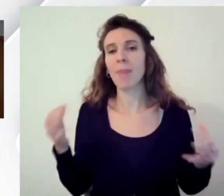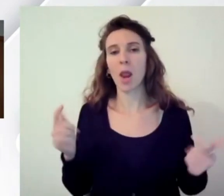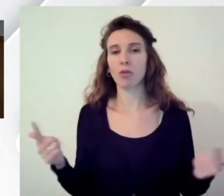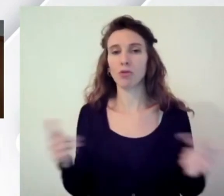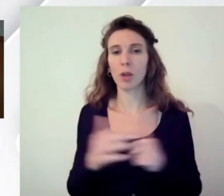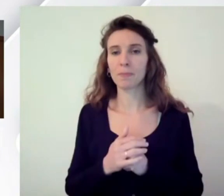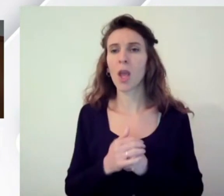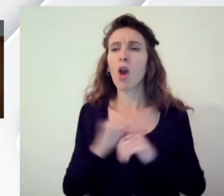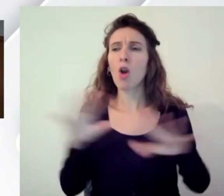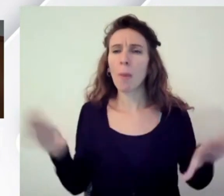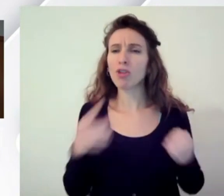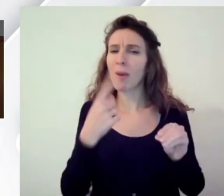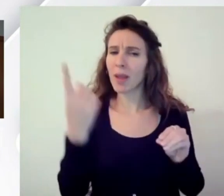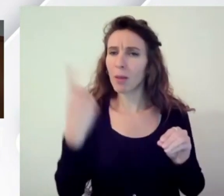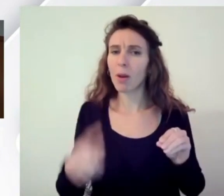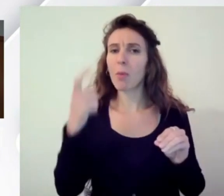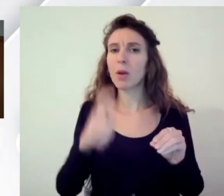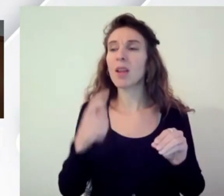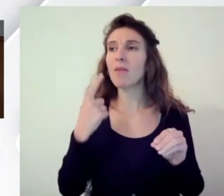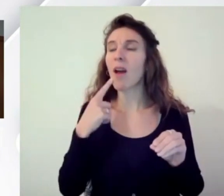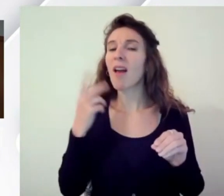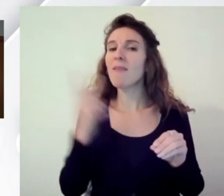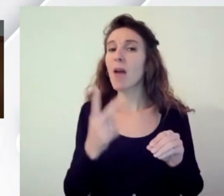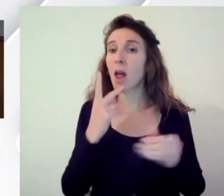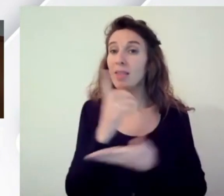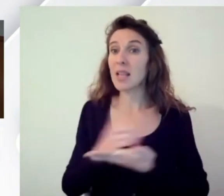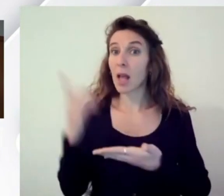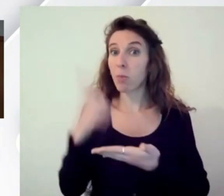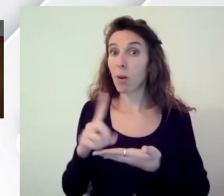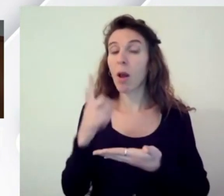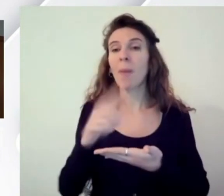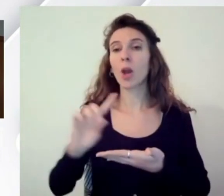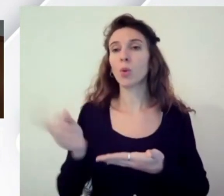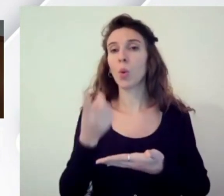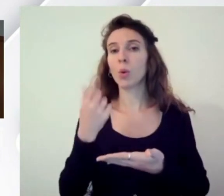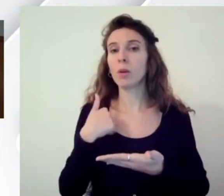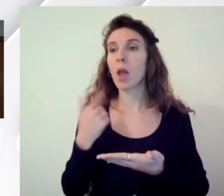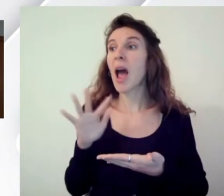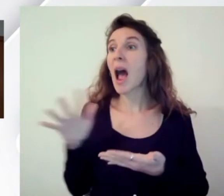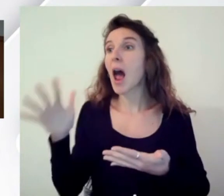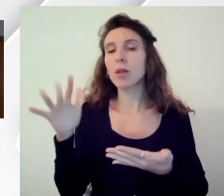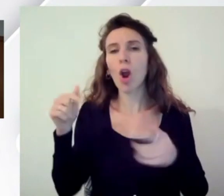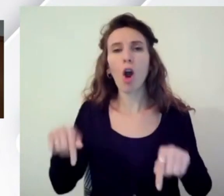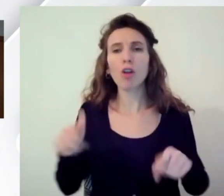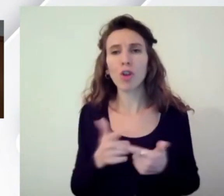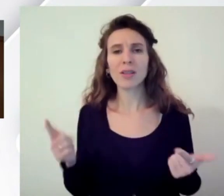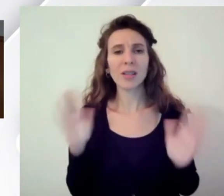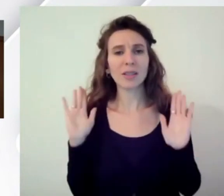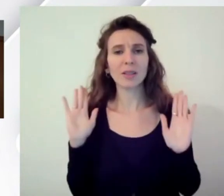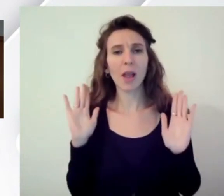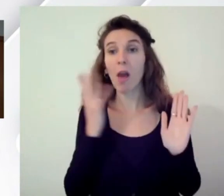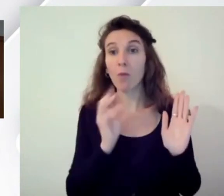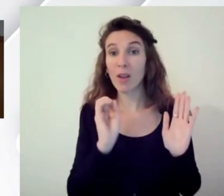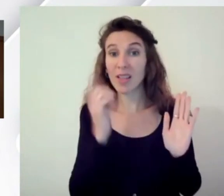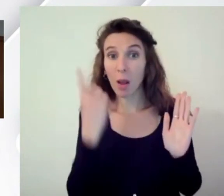quelle sono le cose in più sono quelli bravi che le fanno no se vuoi fare design fai design for all oggi non esiste il resto se lo vuoi insegnare devi